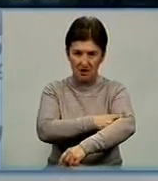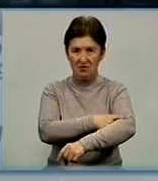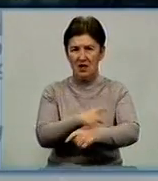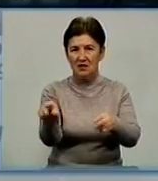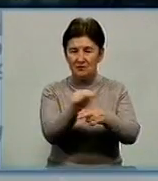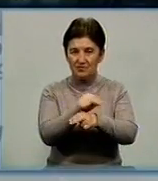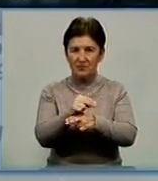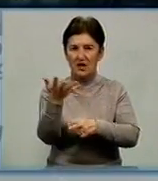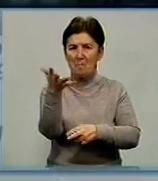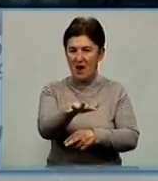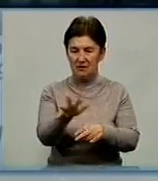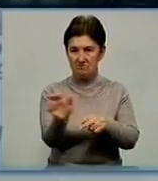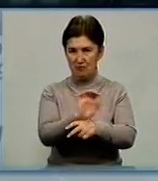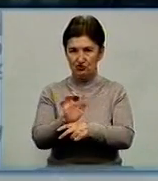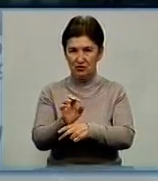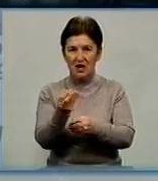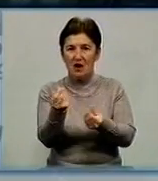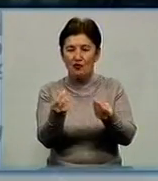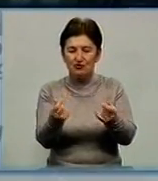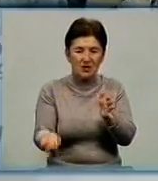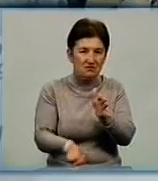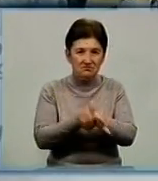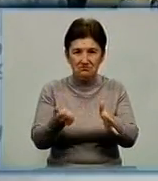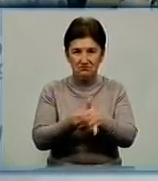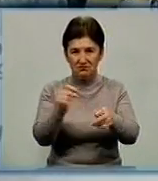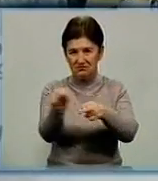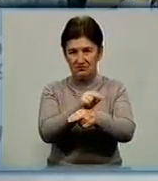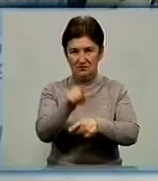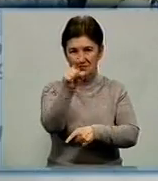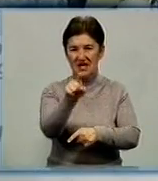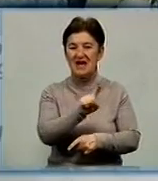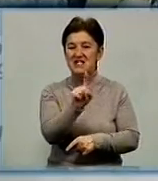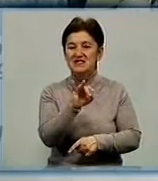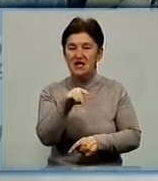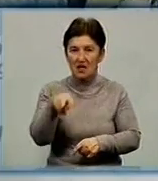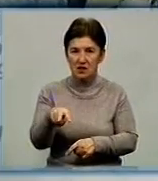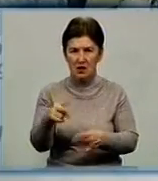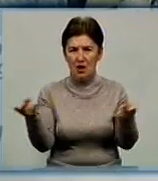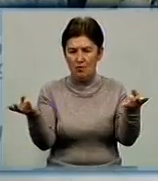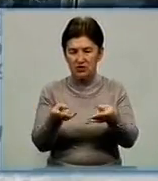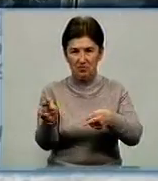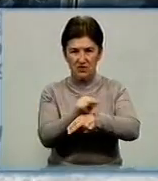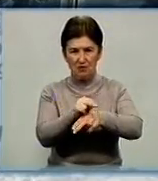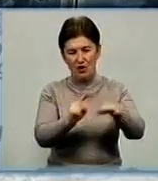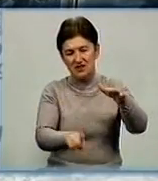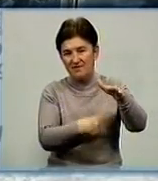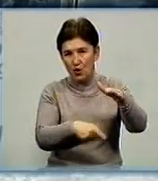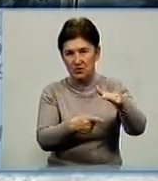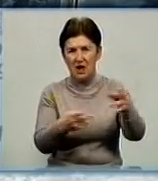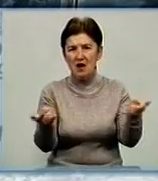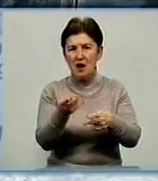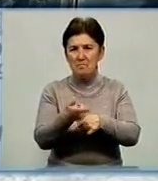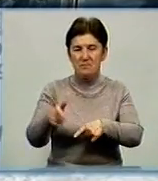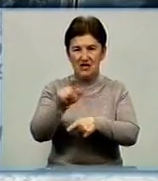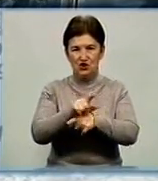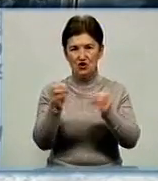привели п'ять машин. Коштів бракує на відновлення ось цього зіла. Машині потрібен ремонт двигуна. На запчастини необхідно більше